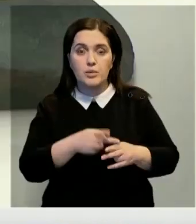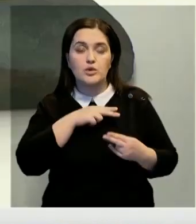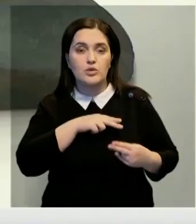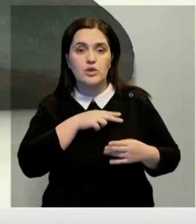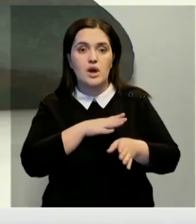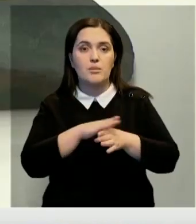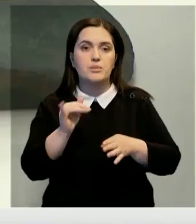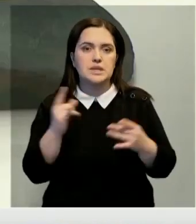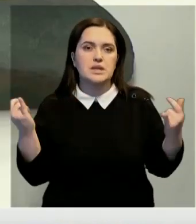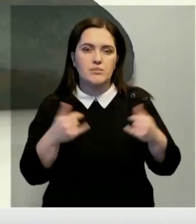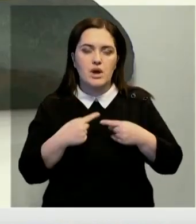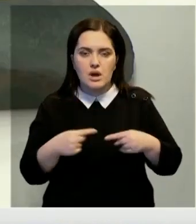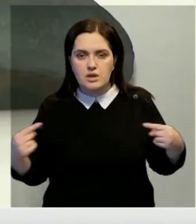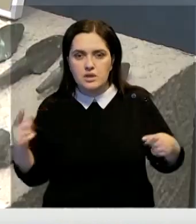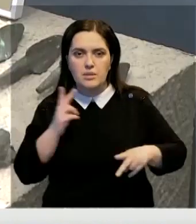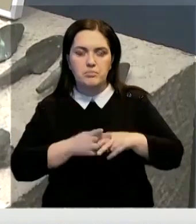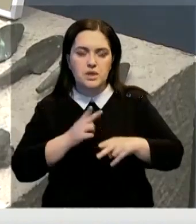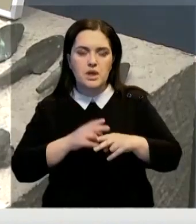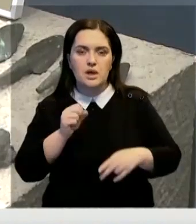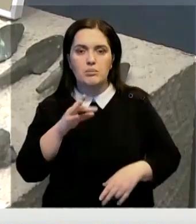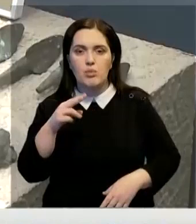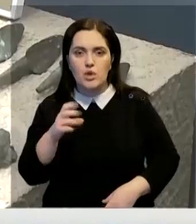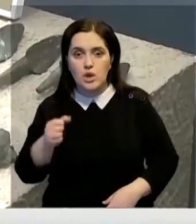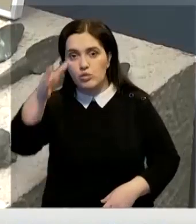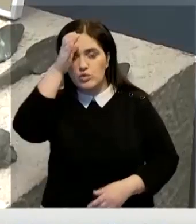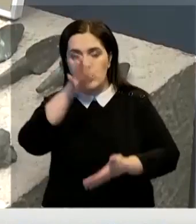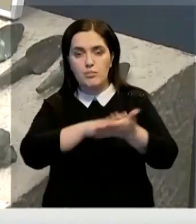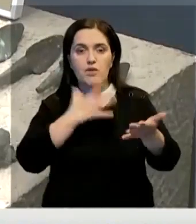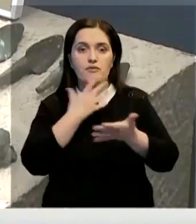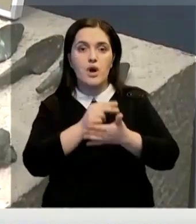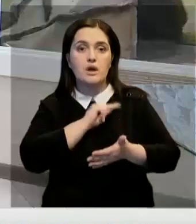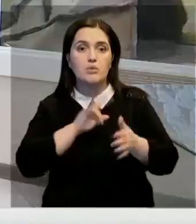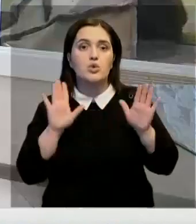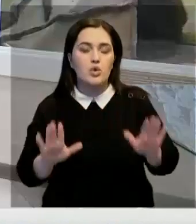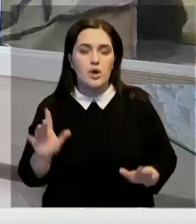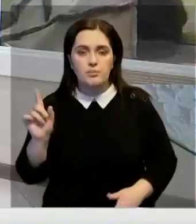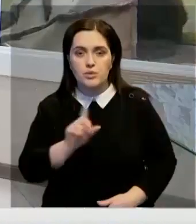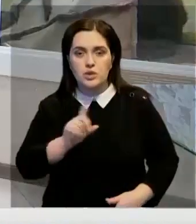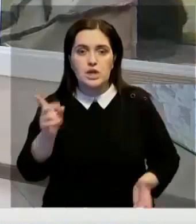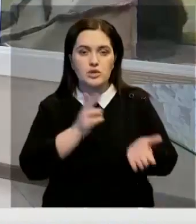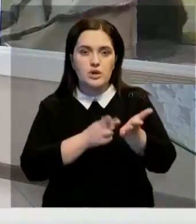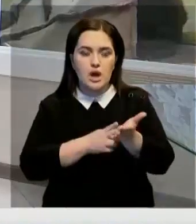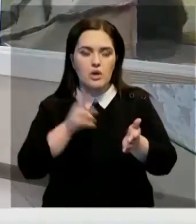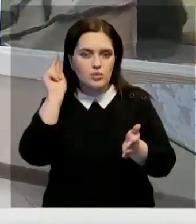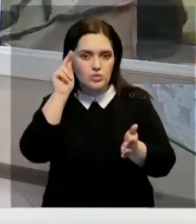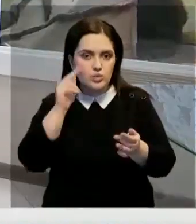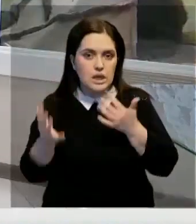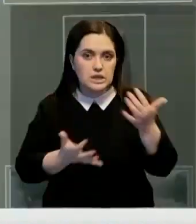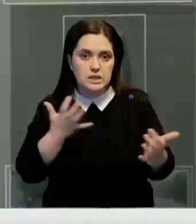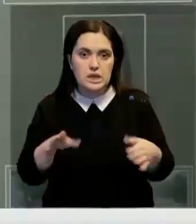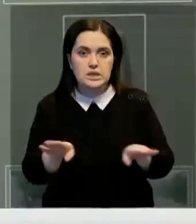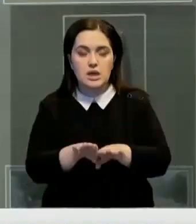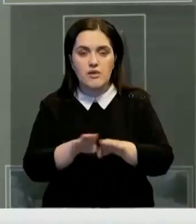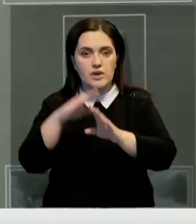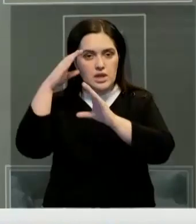выполнено из плава разных металлов. Акмолинские археологи продолжат свою работу, но уже в стенах музея. Артефакты исследуют в лаборатории, сравняя с